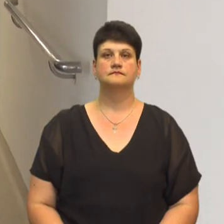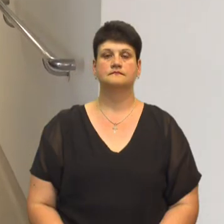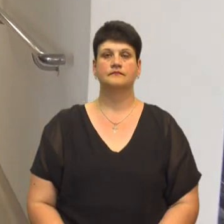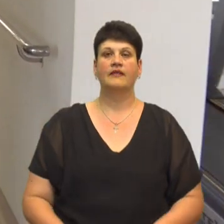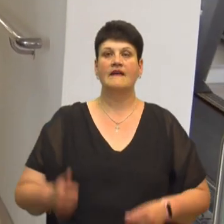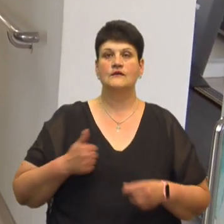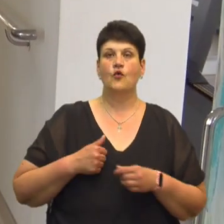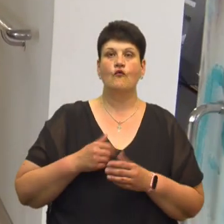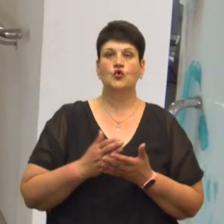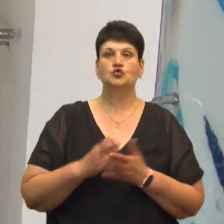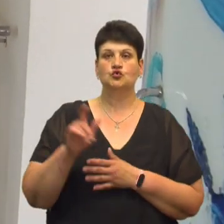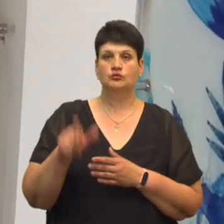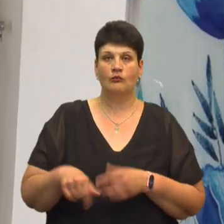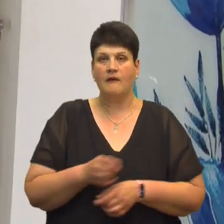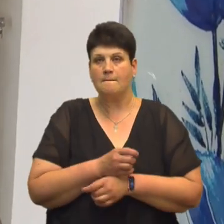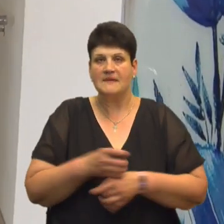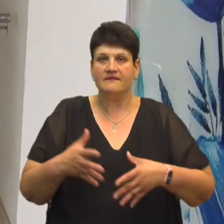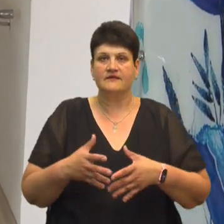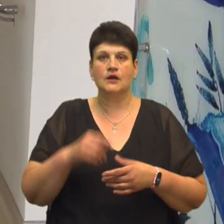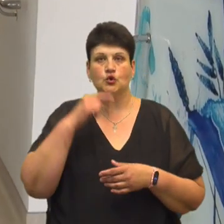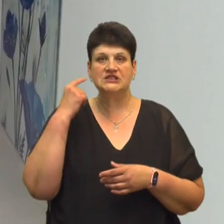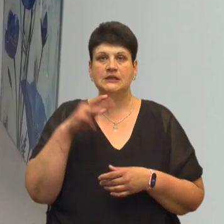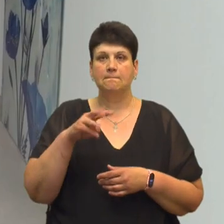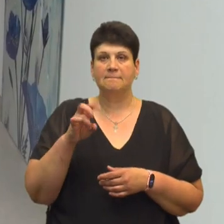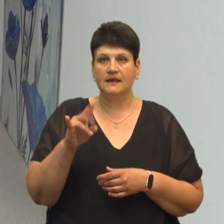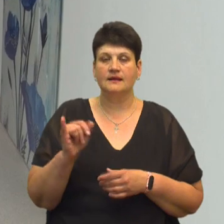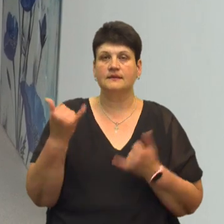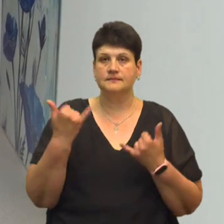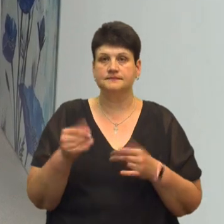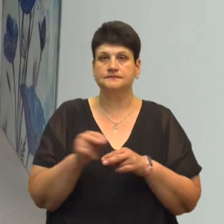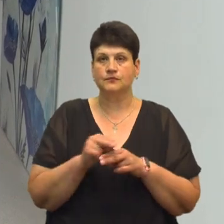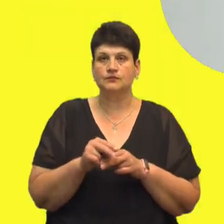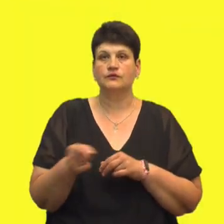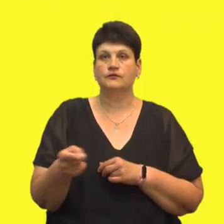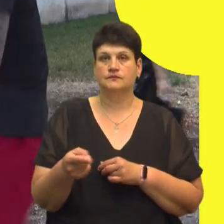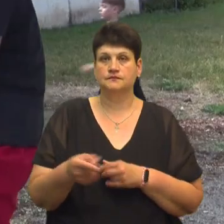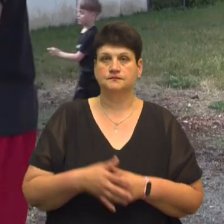Військовослужбовець підірвався на російській міні. Тепер проходить реабілітацію у Тернополі.